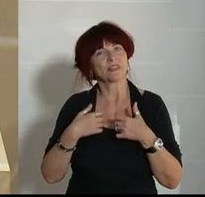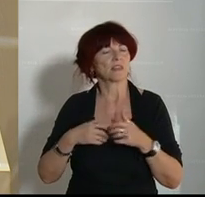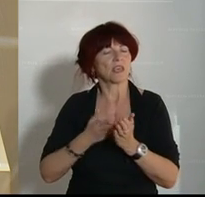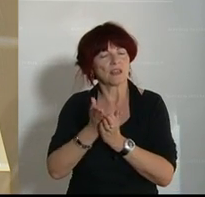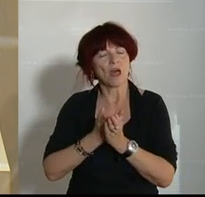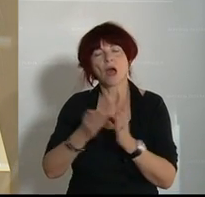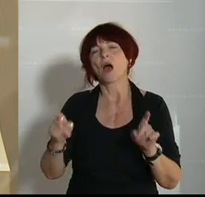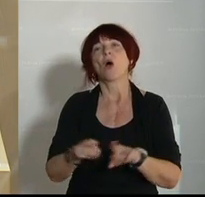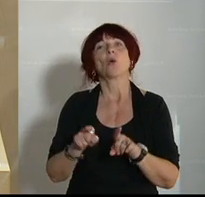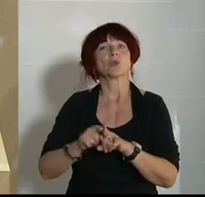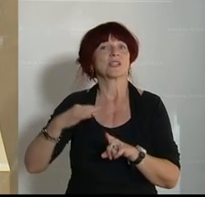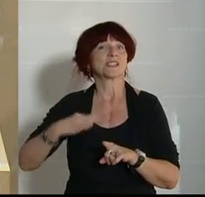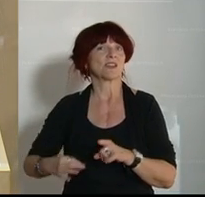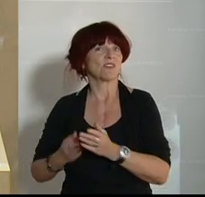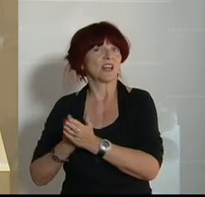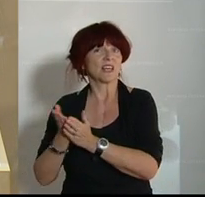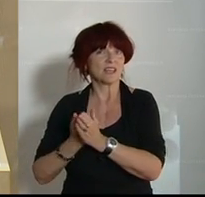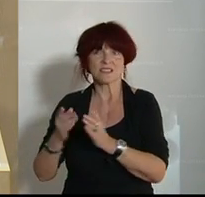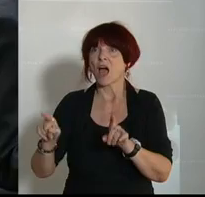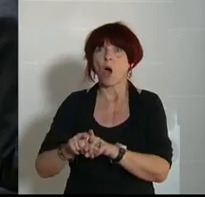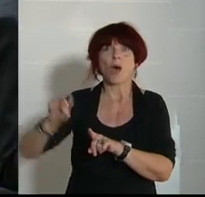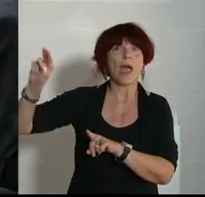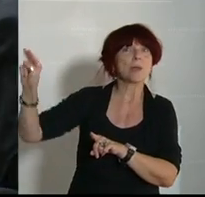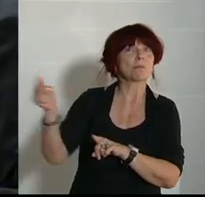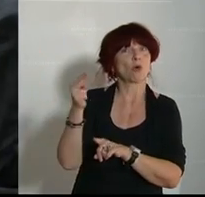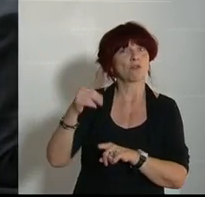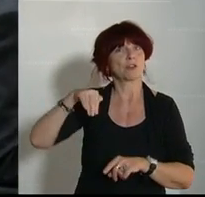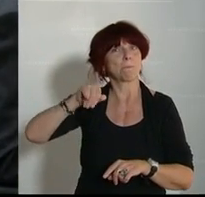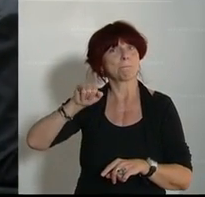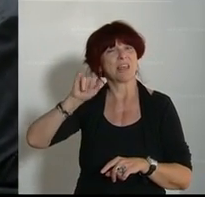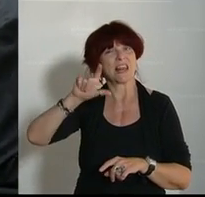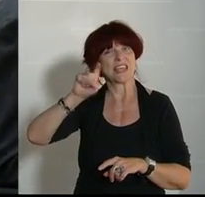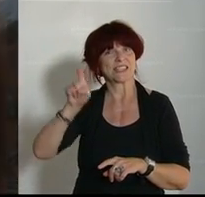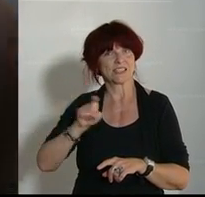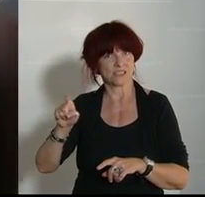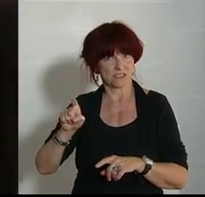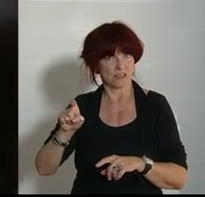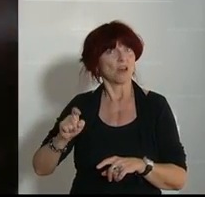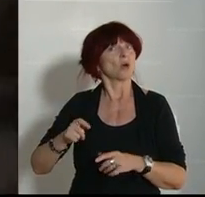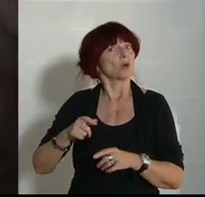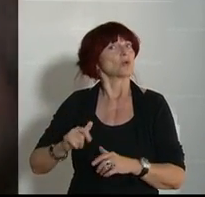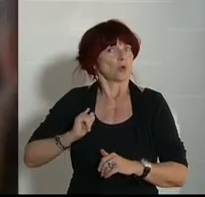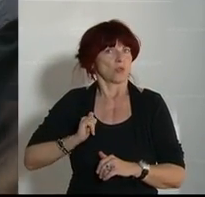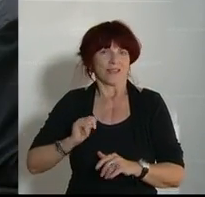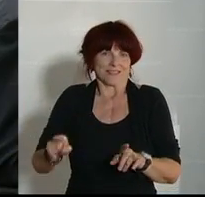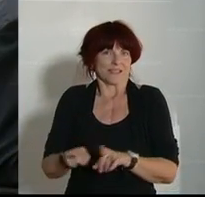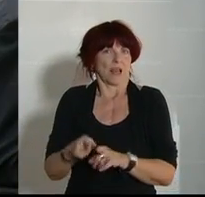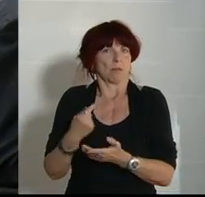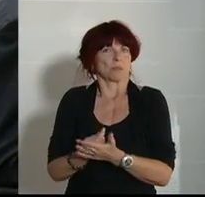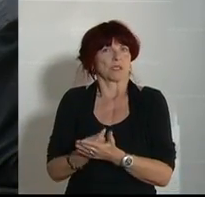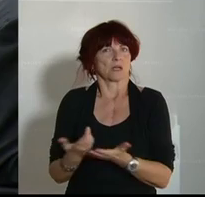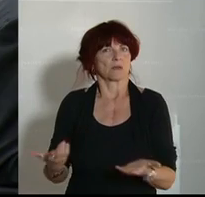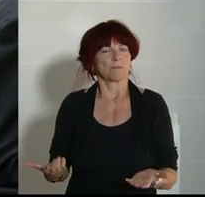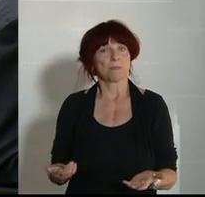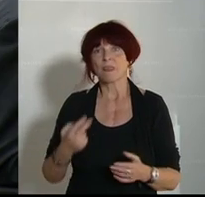Zivildiener und einberufene Miliziotaten. Wer hätte von uns Anfang des Jahres gedacht, dass wir uns